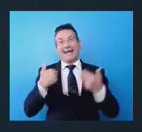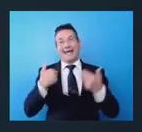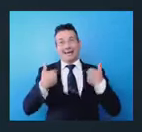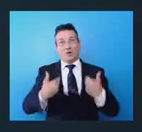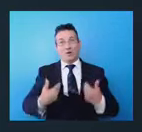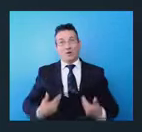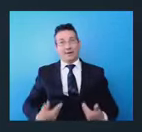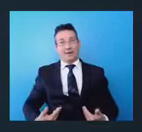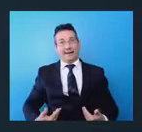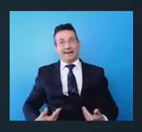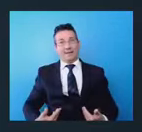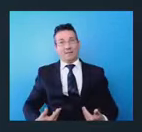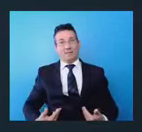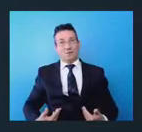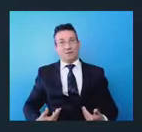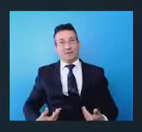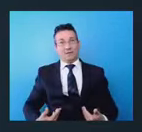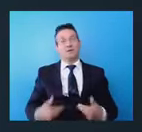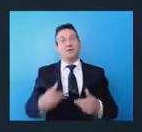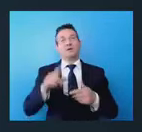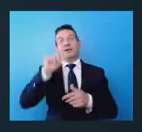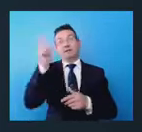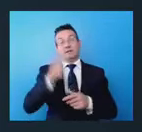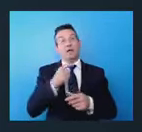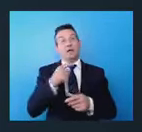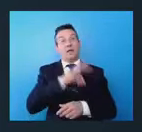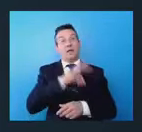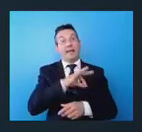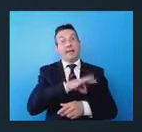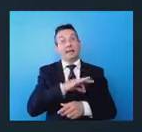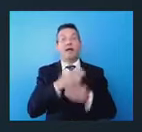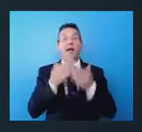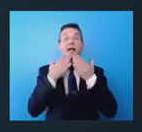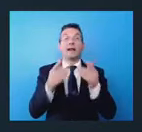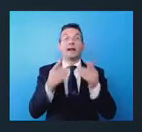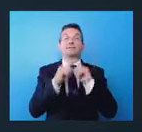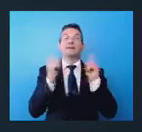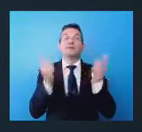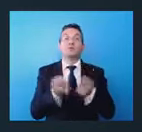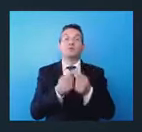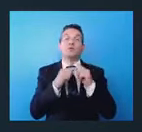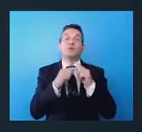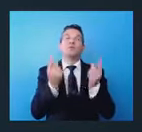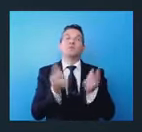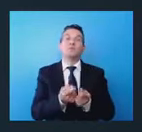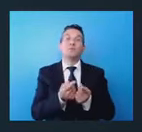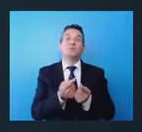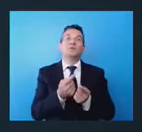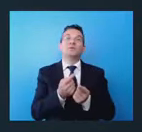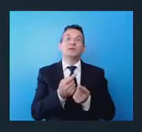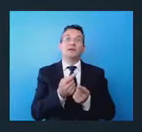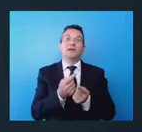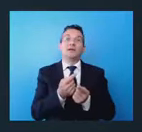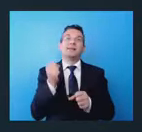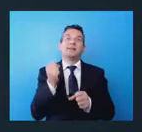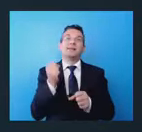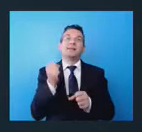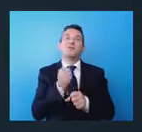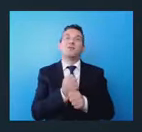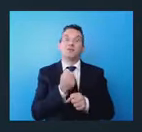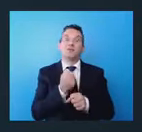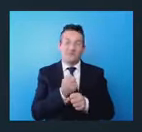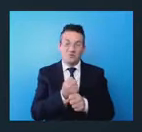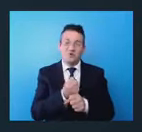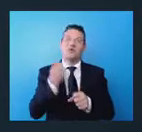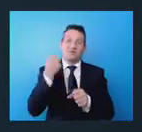paese merita di avere. Quindi grazie a tutti e a tutti e insomma al lavoro perché dobbiamo lavorare parecchio per